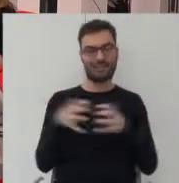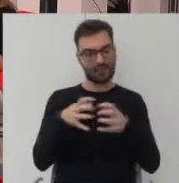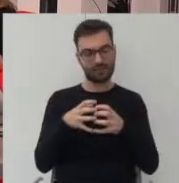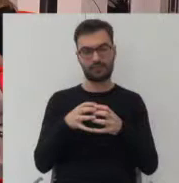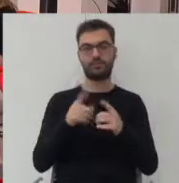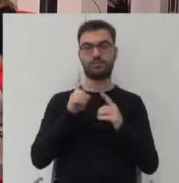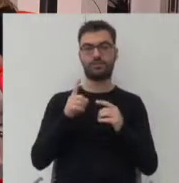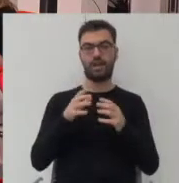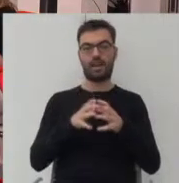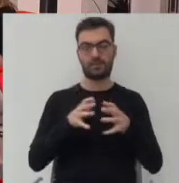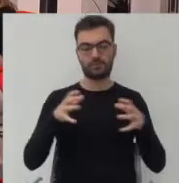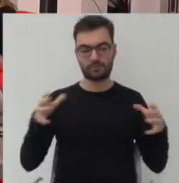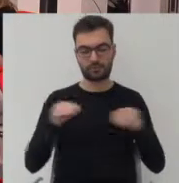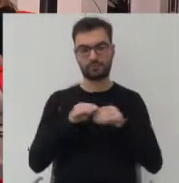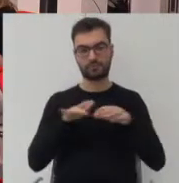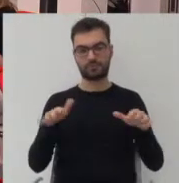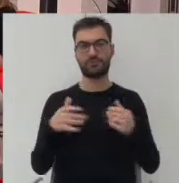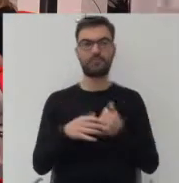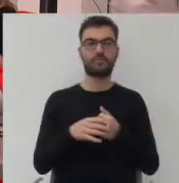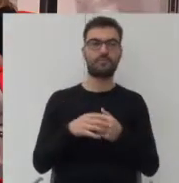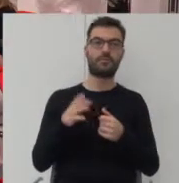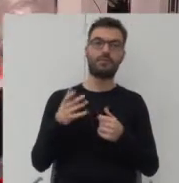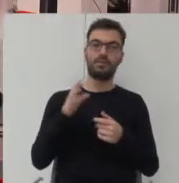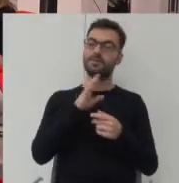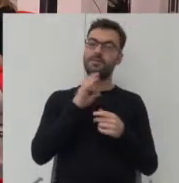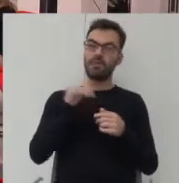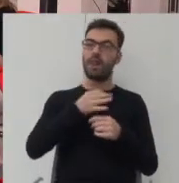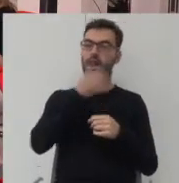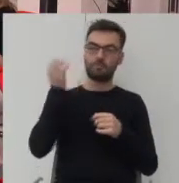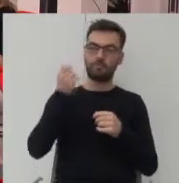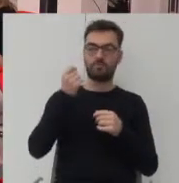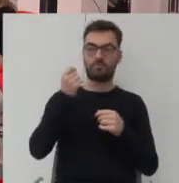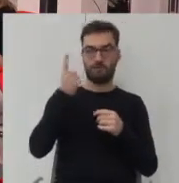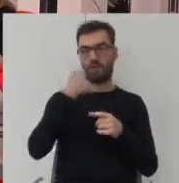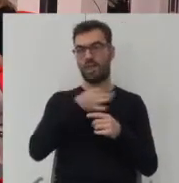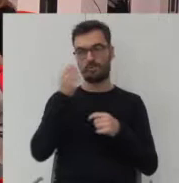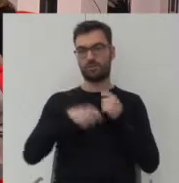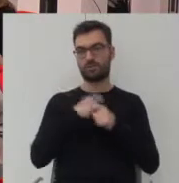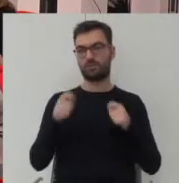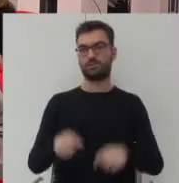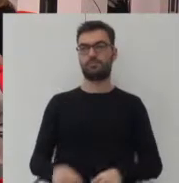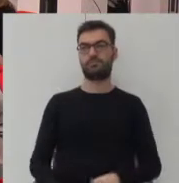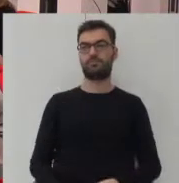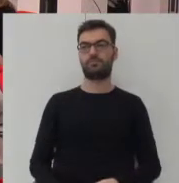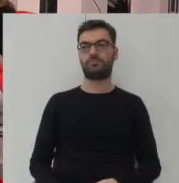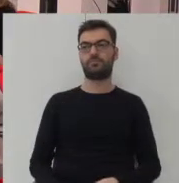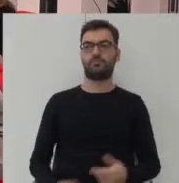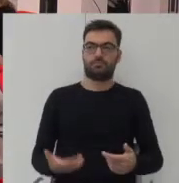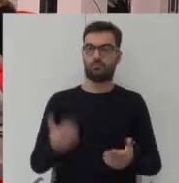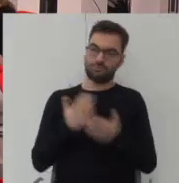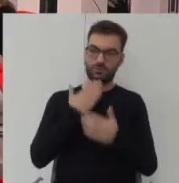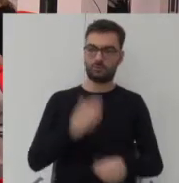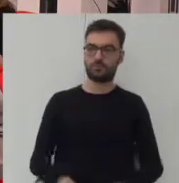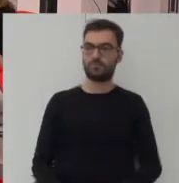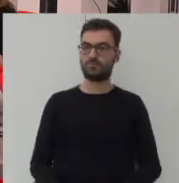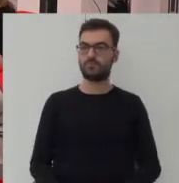ekstensywnego może być lepszym rozwiązaniem. No i tyle, dziękuję.